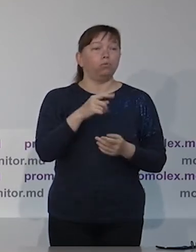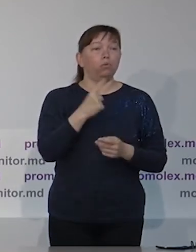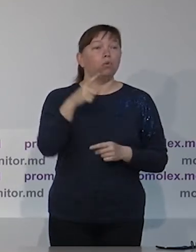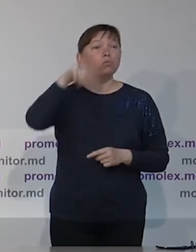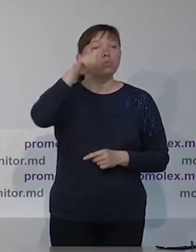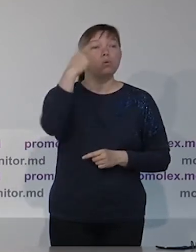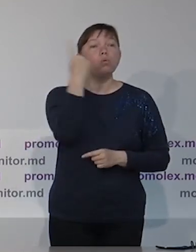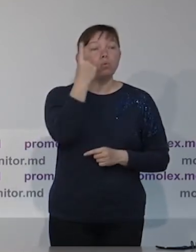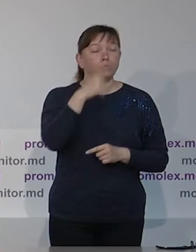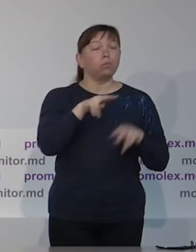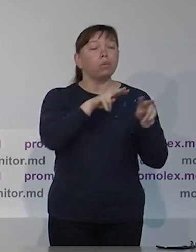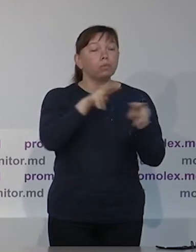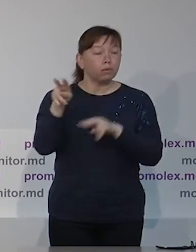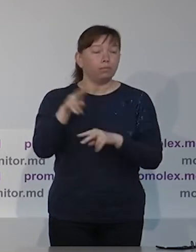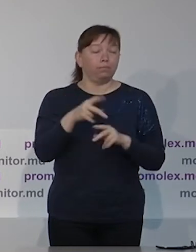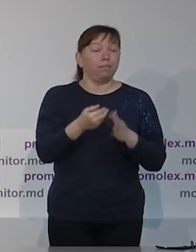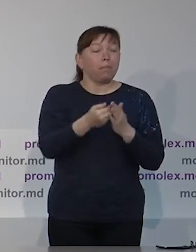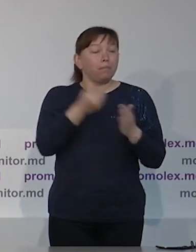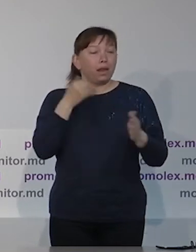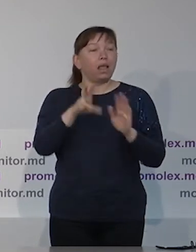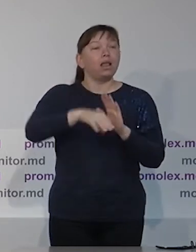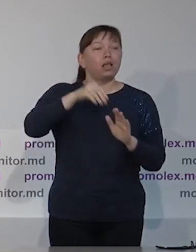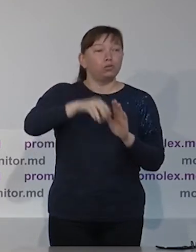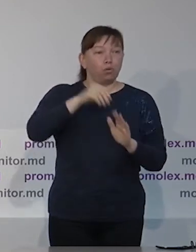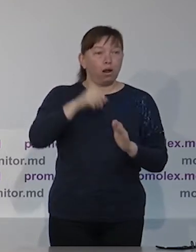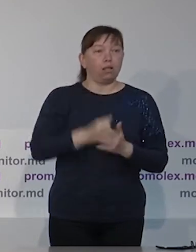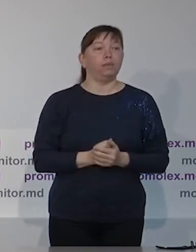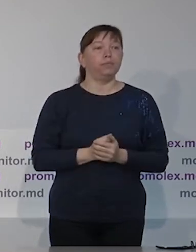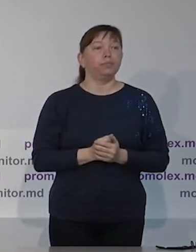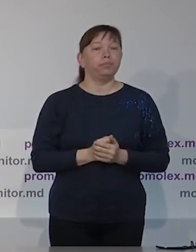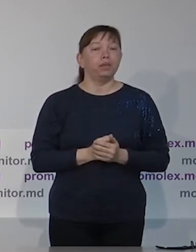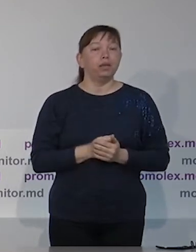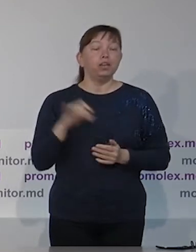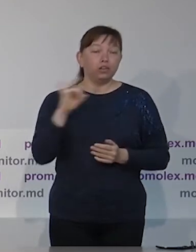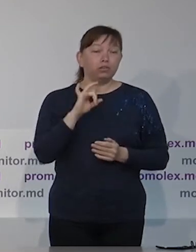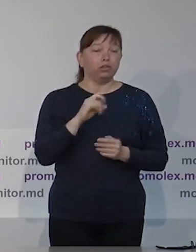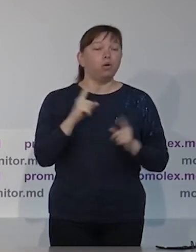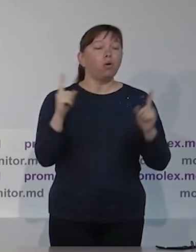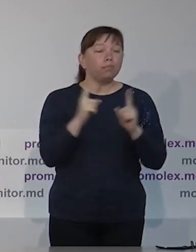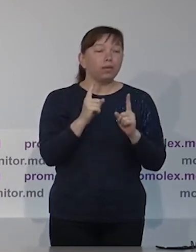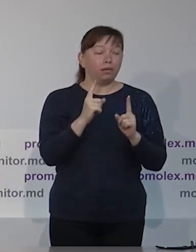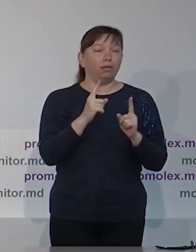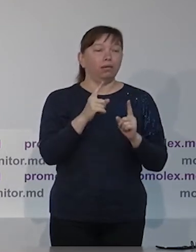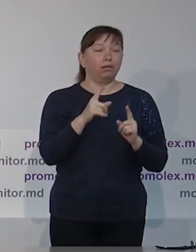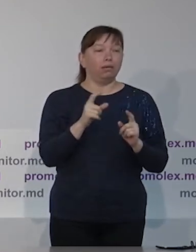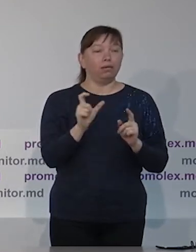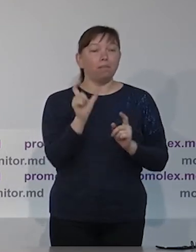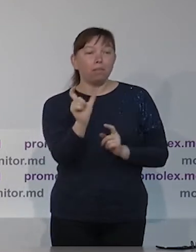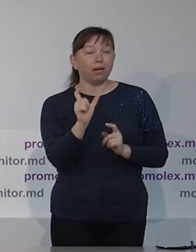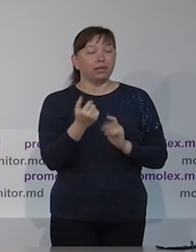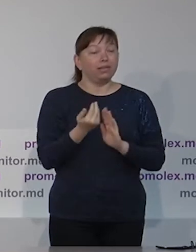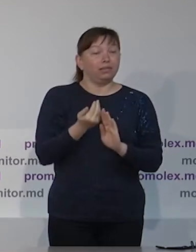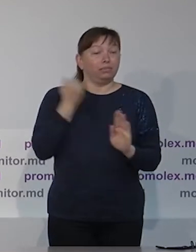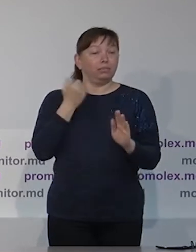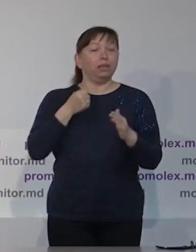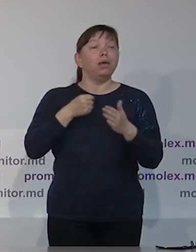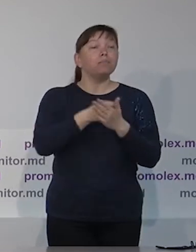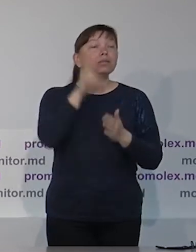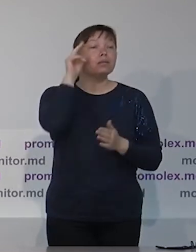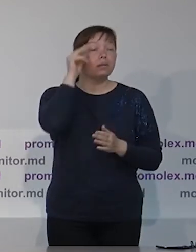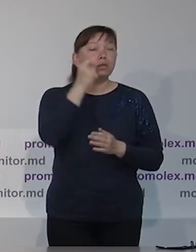период и небольшую часть избирательного периода до даты 11 мая 2021 года.